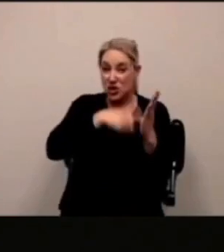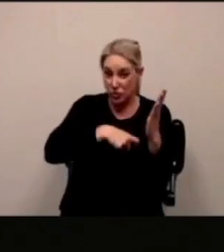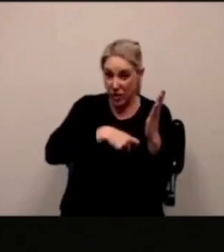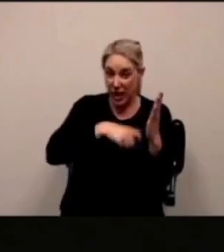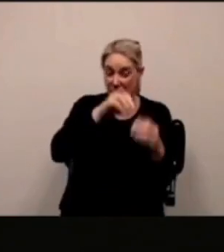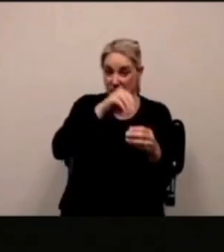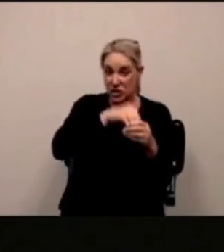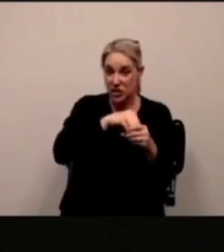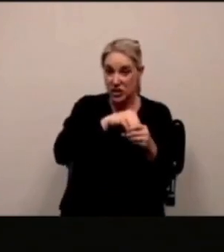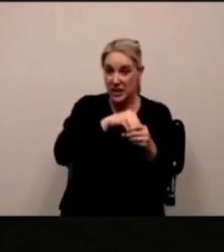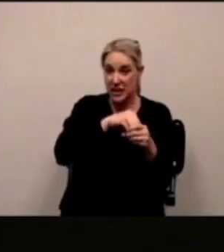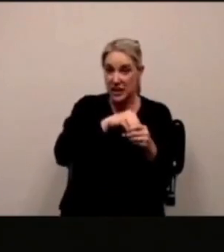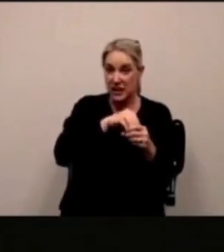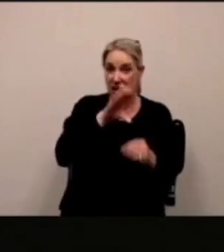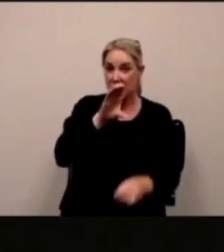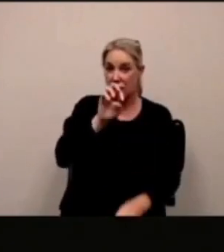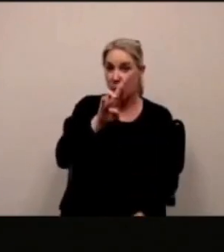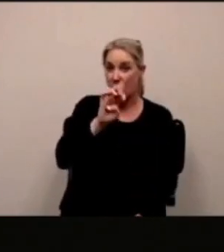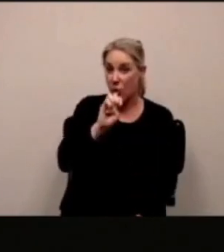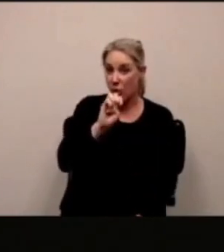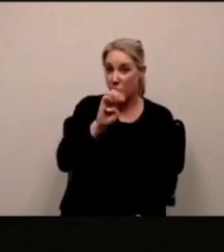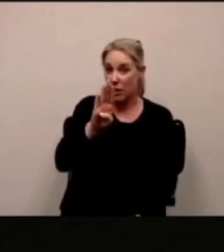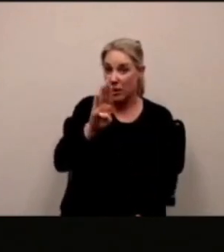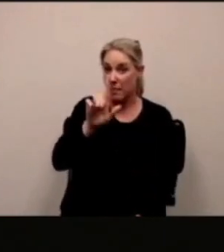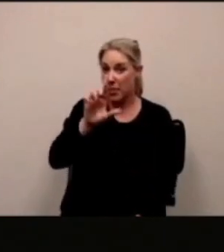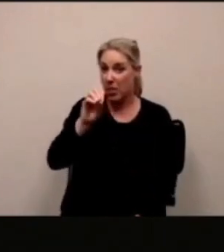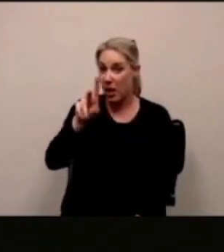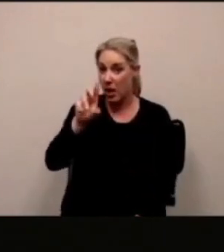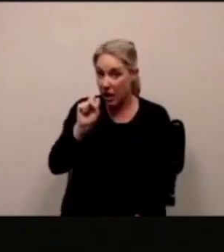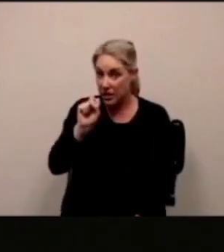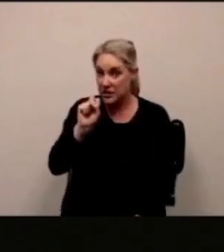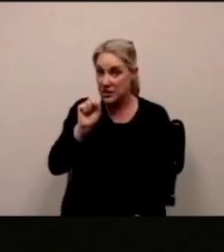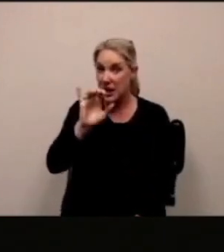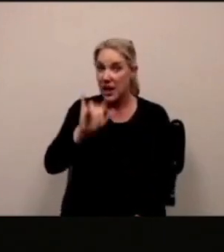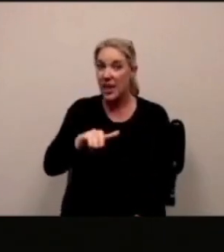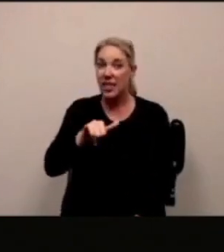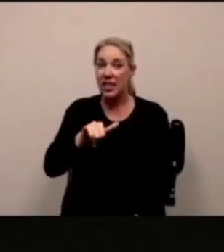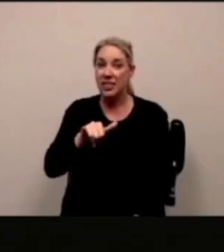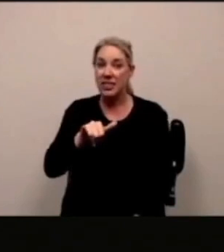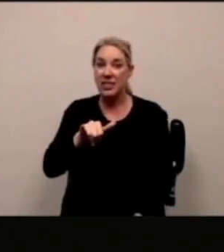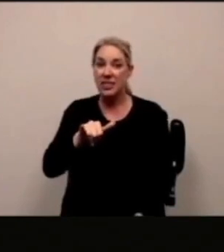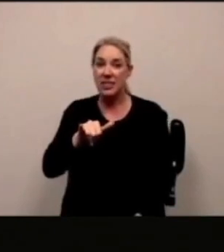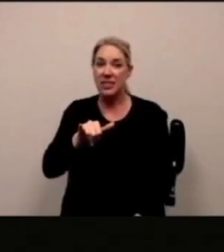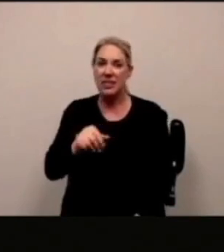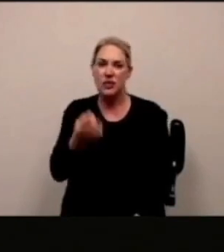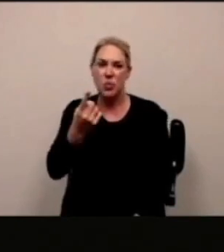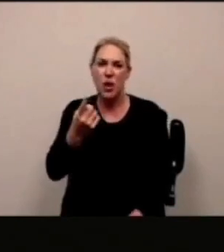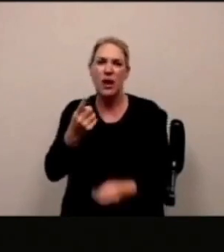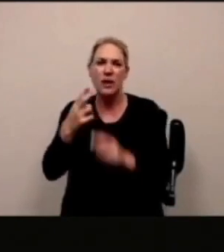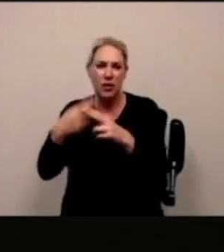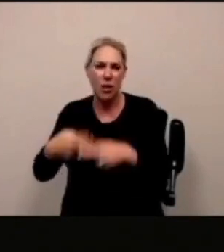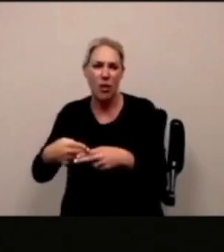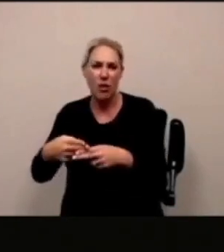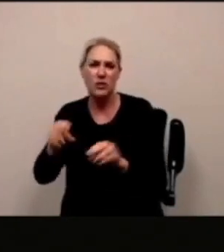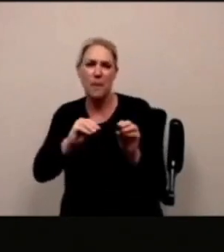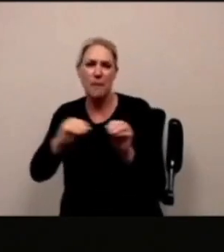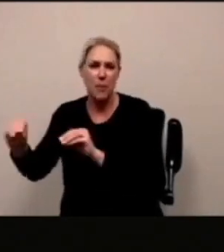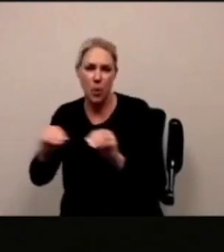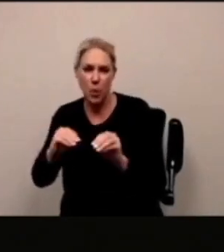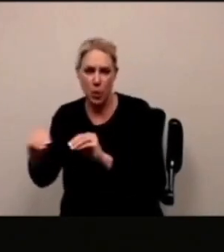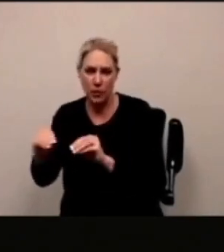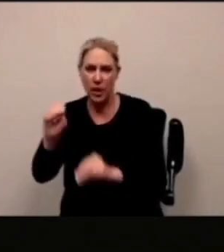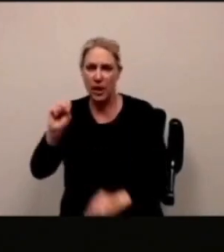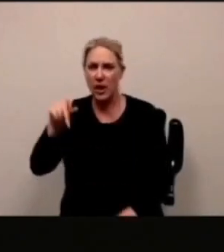spingere 10 o no cioè è buona domanda c'è un blocco in scratch che si chiama